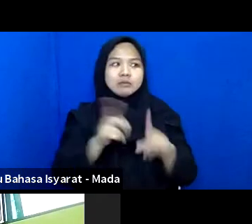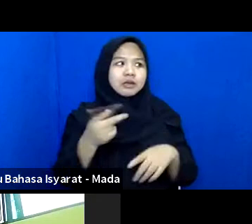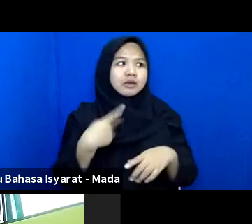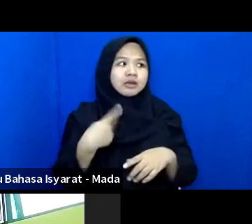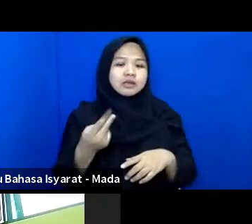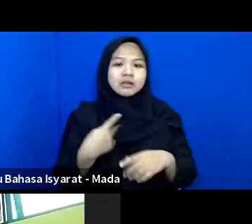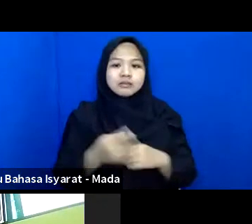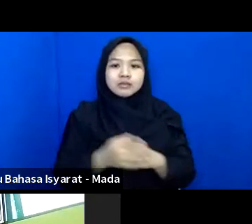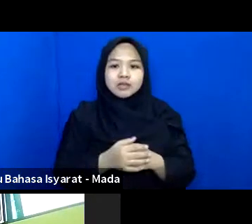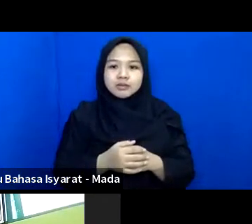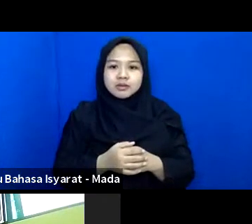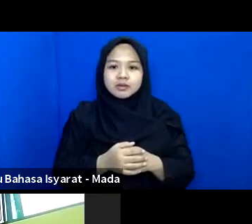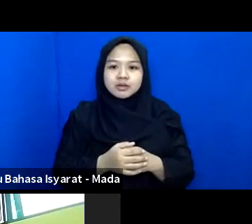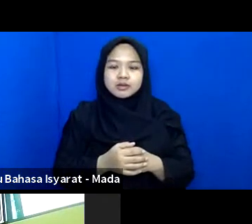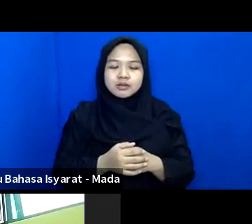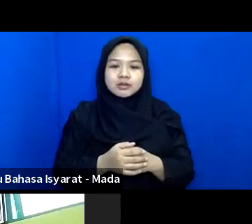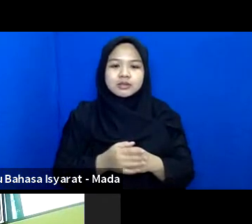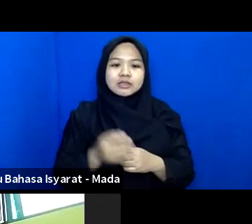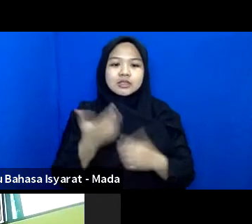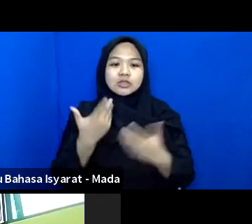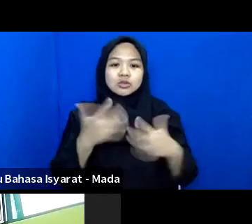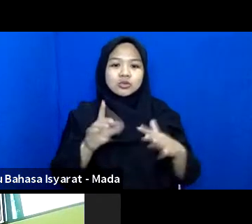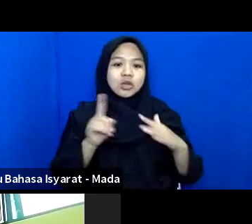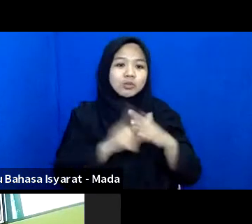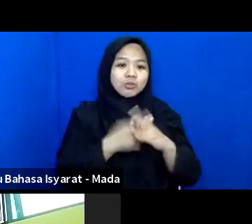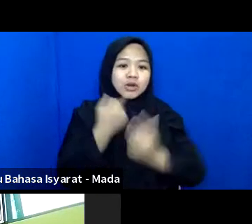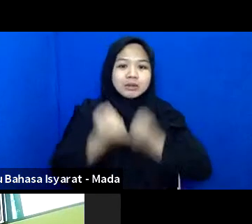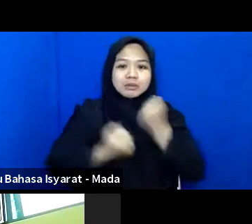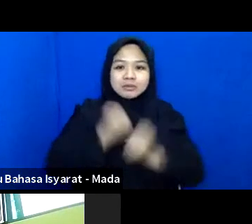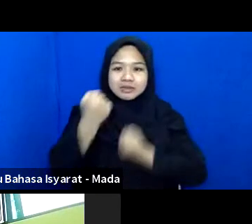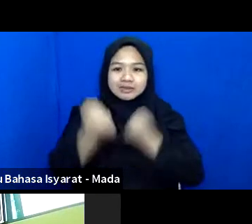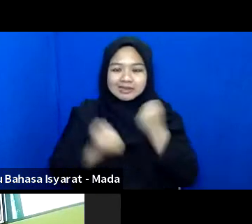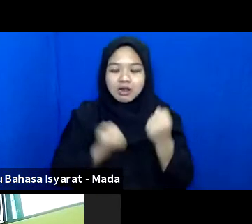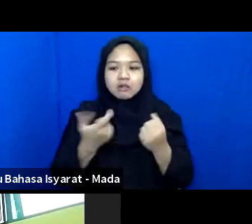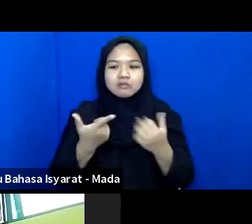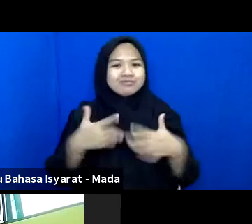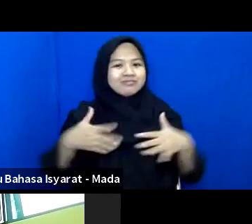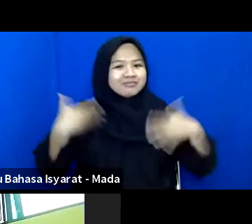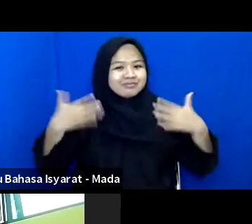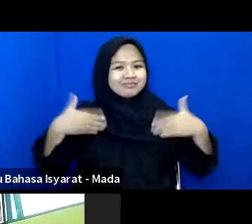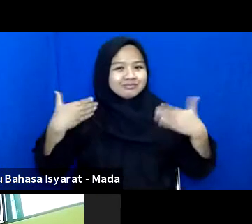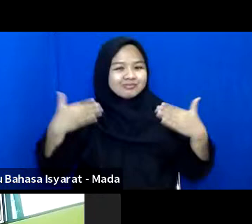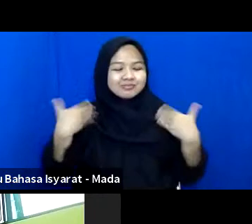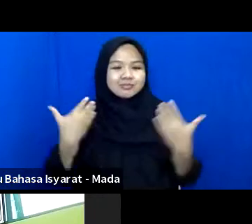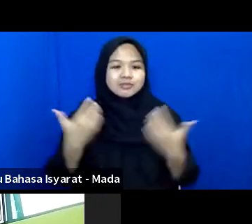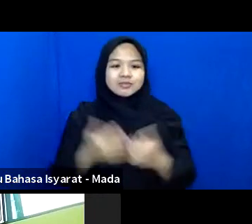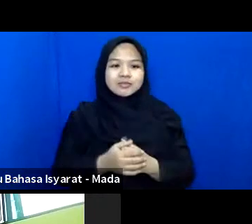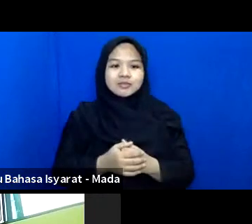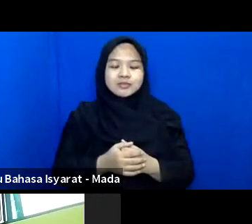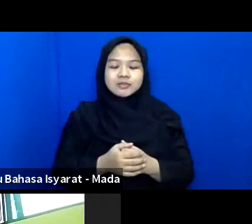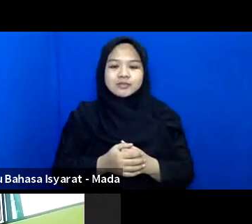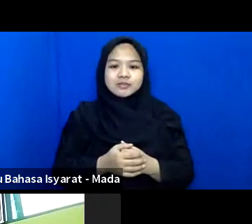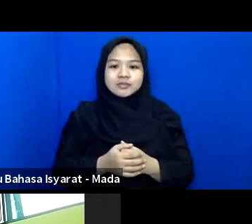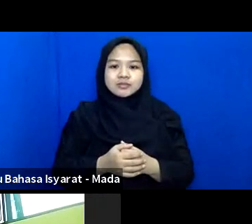Yang Sudah Mulai Bergerak Dan Itu Sangat Mengembirakan Dimana